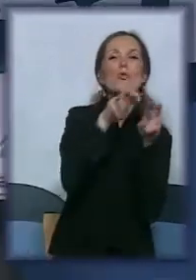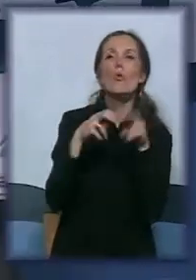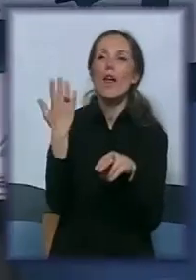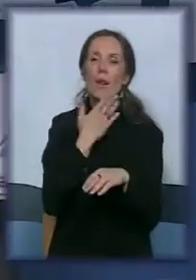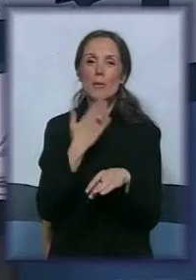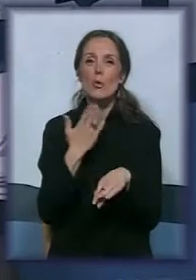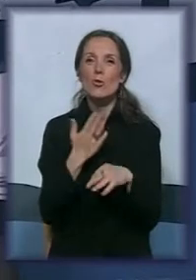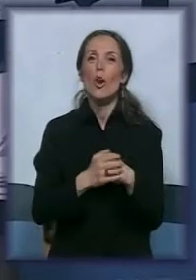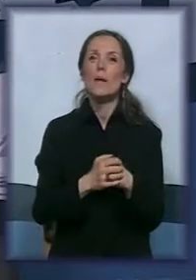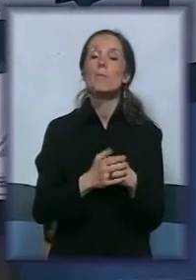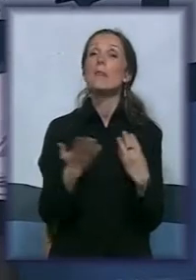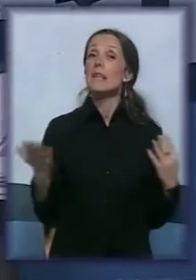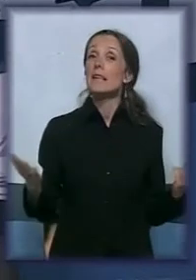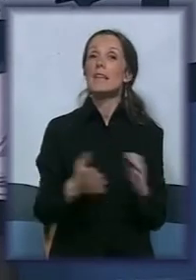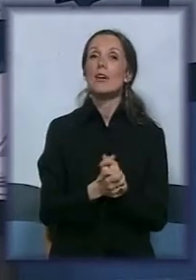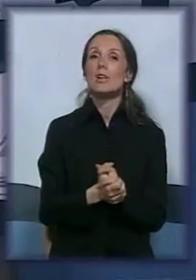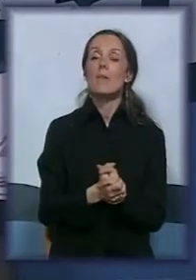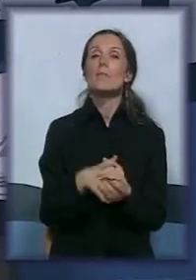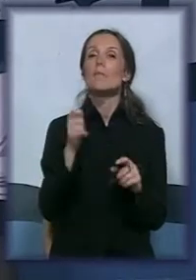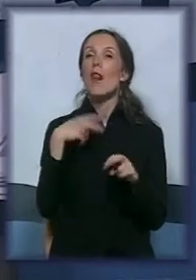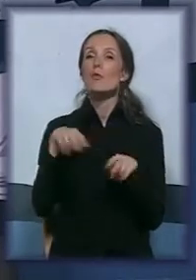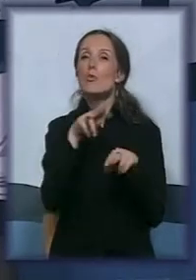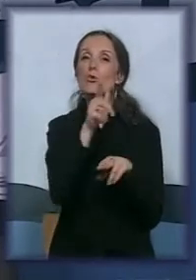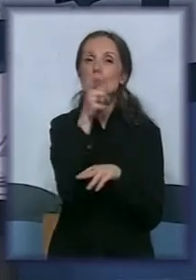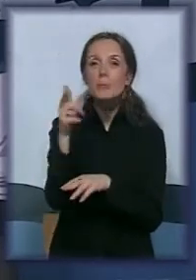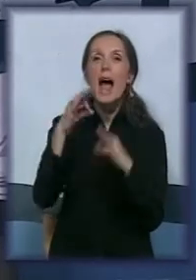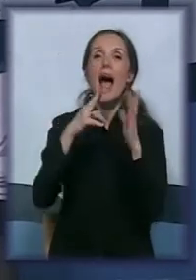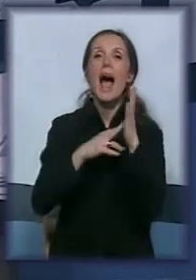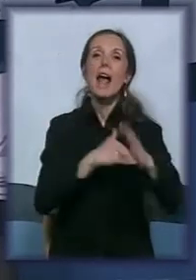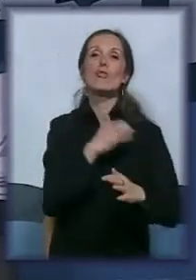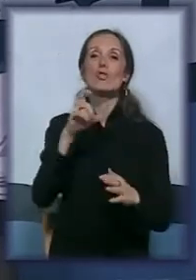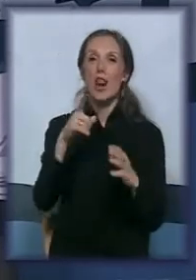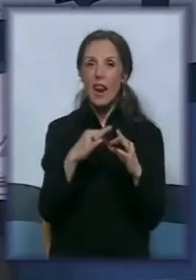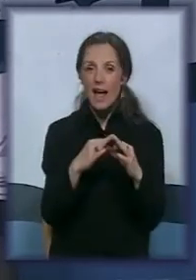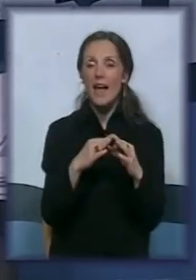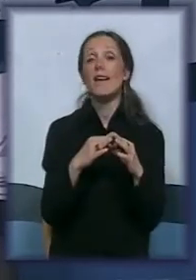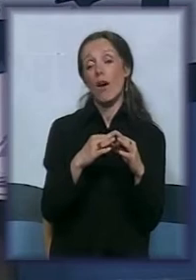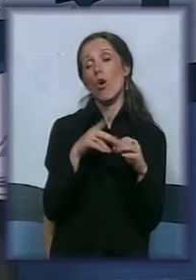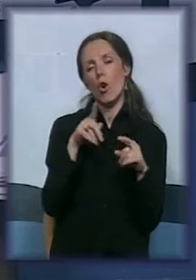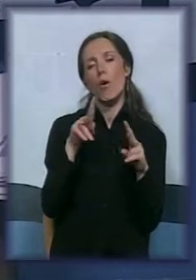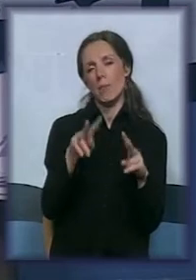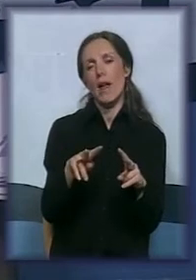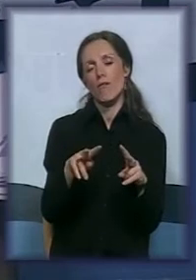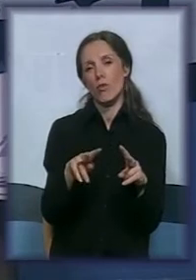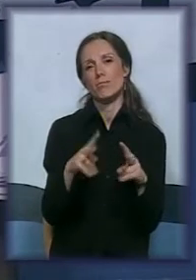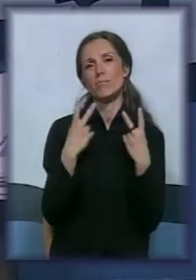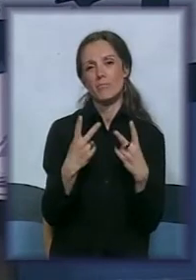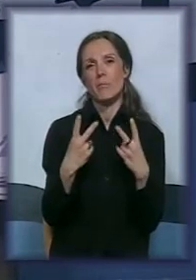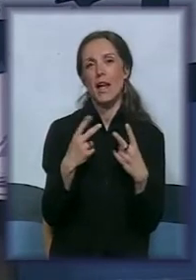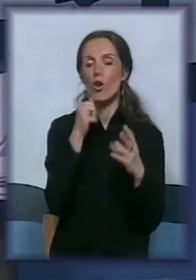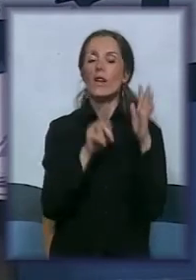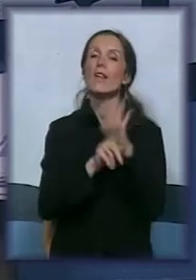da, tako da malo smo šunjali, a Anđela je sada pravo blago i, ako mogu da kažem,